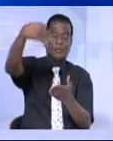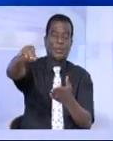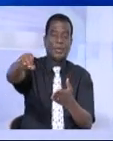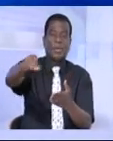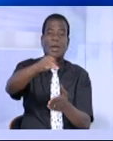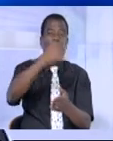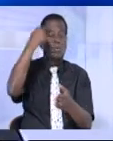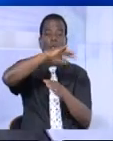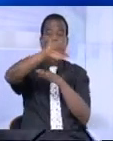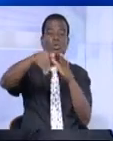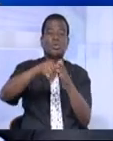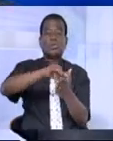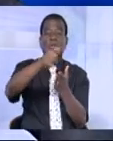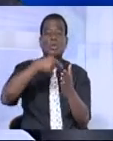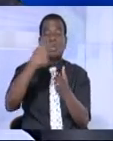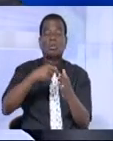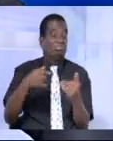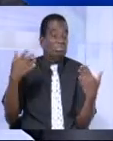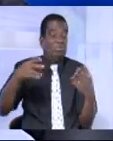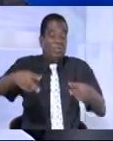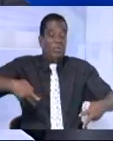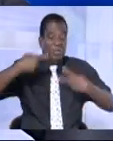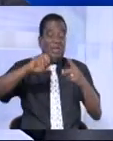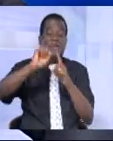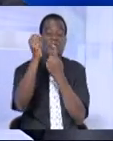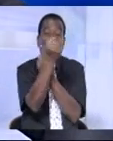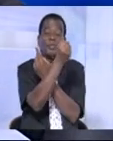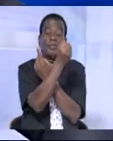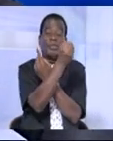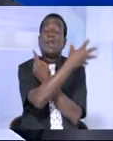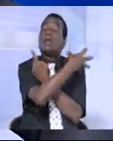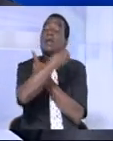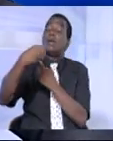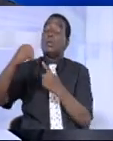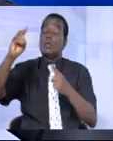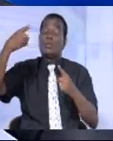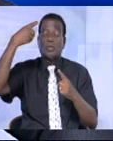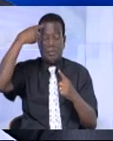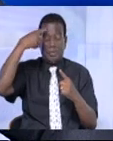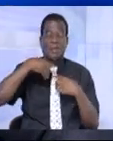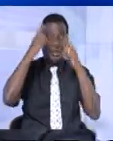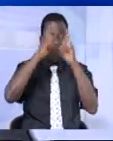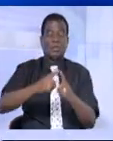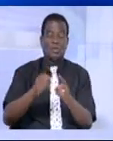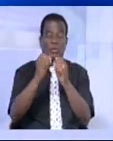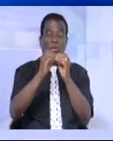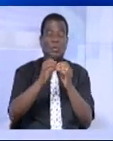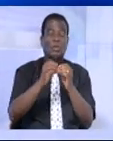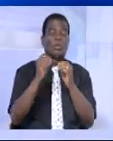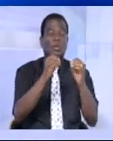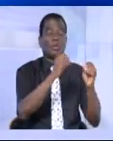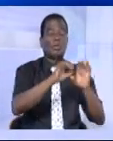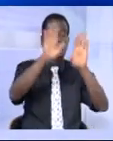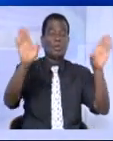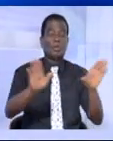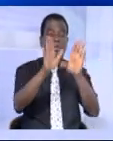ayant subi les attaques terroristes de dimanche. Le gouvernement a aussi décidé d'organiser le dimanche 20 mars prochain à Grand-Bassam